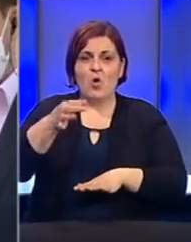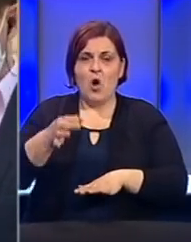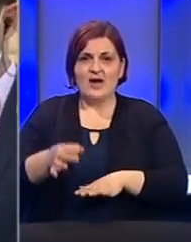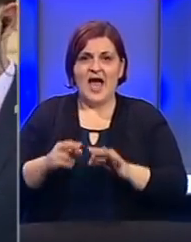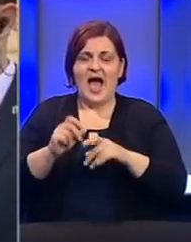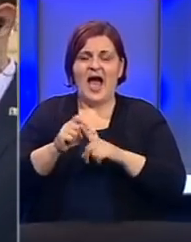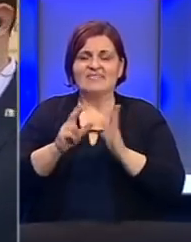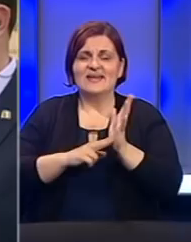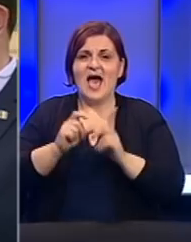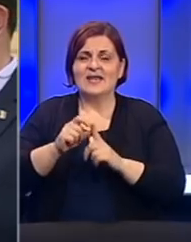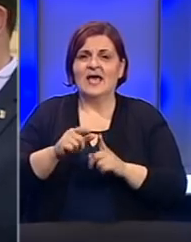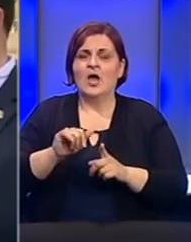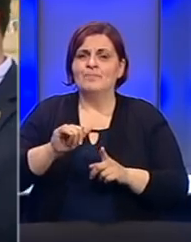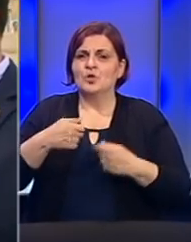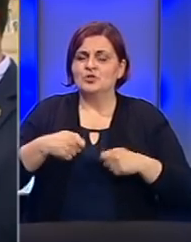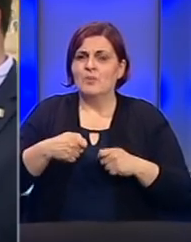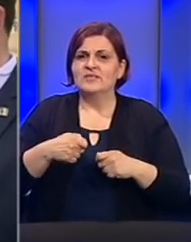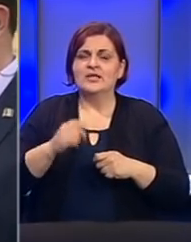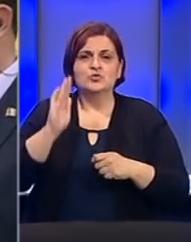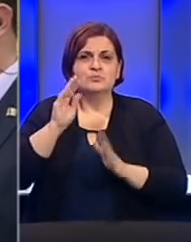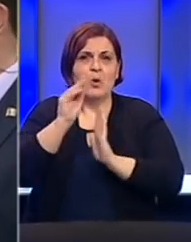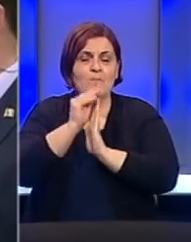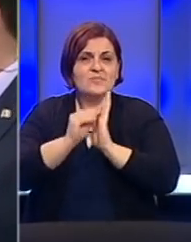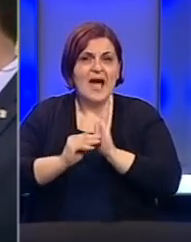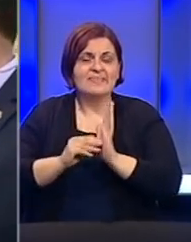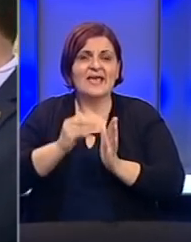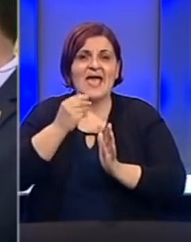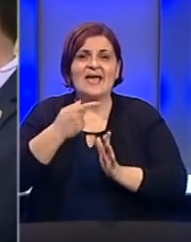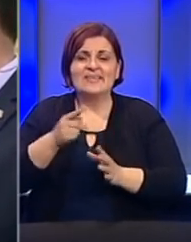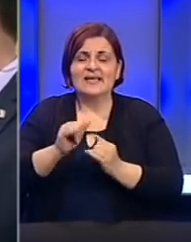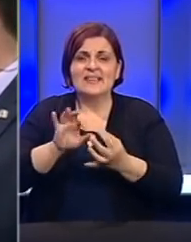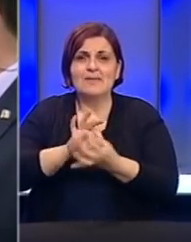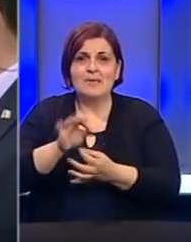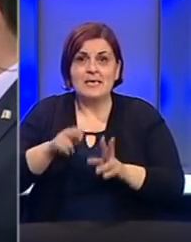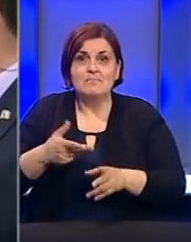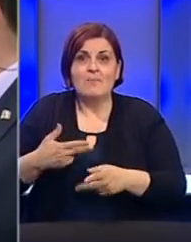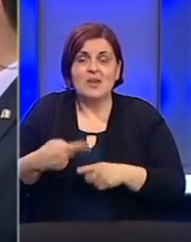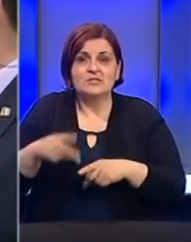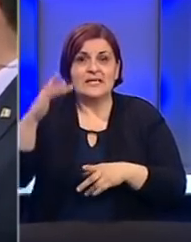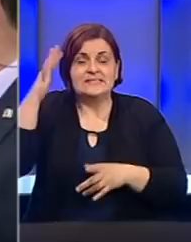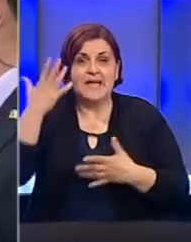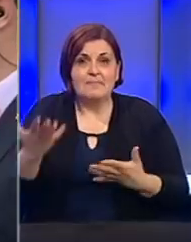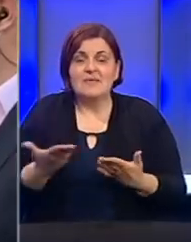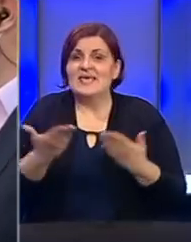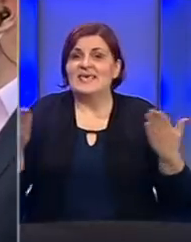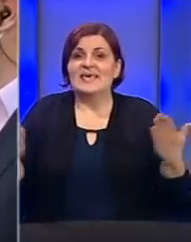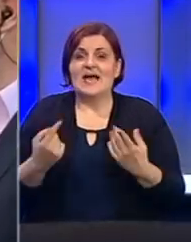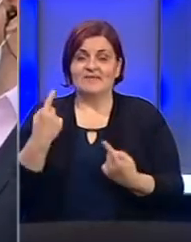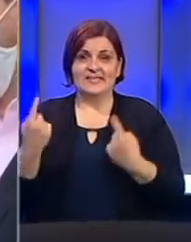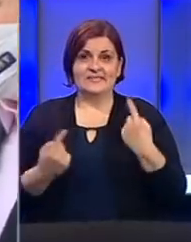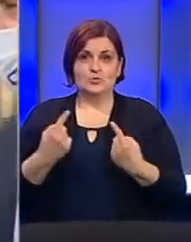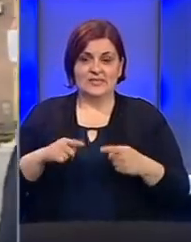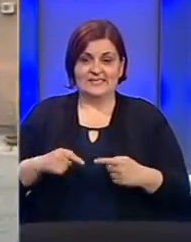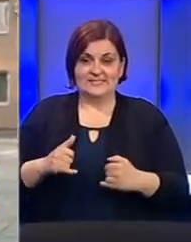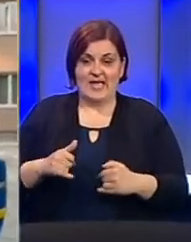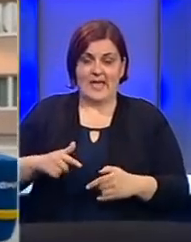Adnan Jupić. Gospodine Jupić, čuli smo podatke kada u pitanju Maglaja. Imamo li razloga za zabrinutost i kakva je epidemiološka situacija na